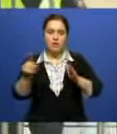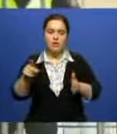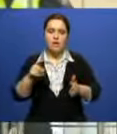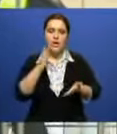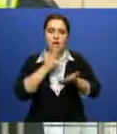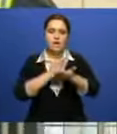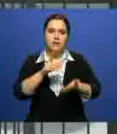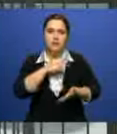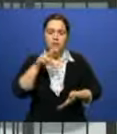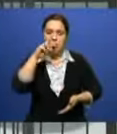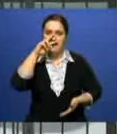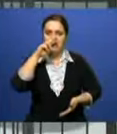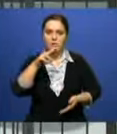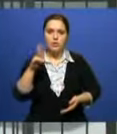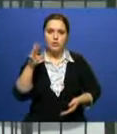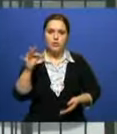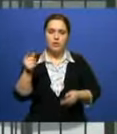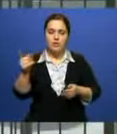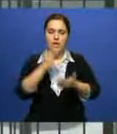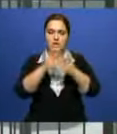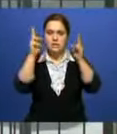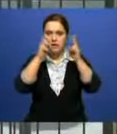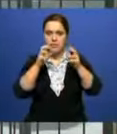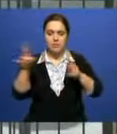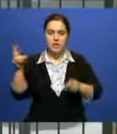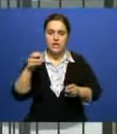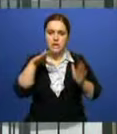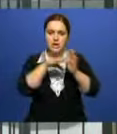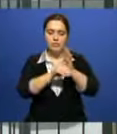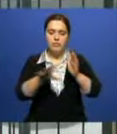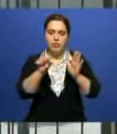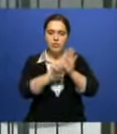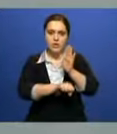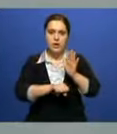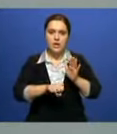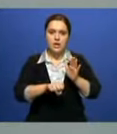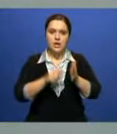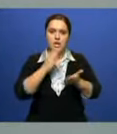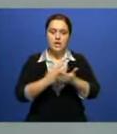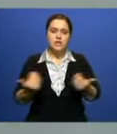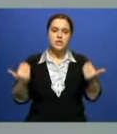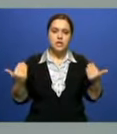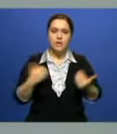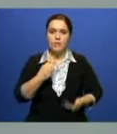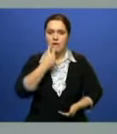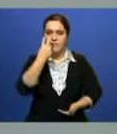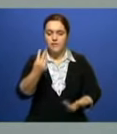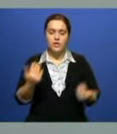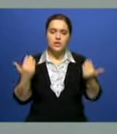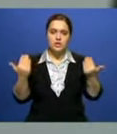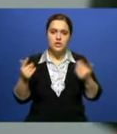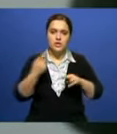признательные показания. Однако геномная экспертиза установила, что Пыжов к убийству не причастен. И вот сейчас мы видим, как нынешнего